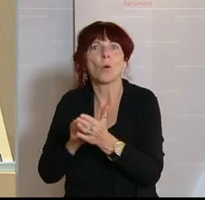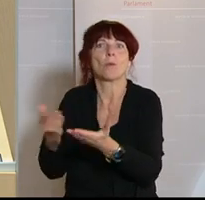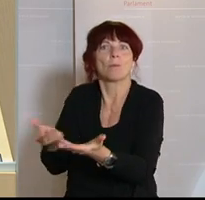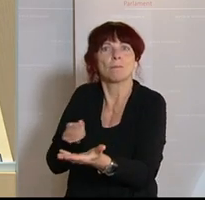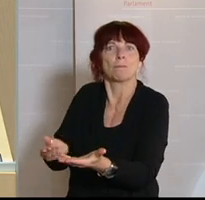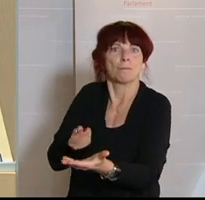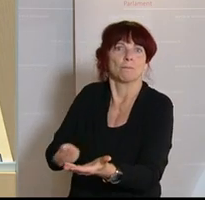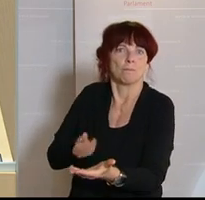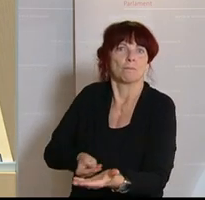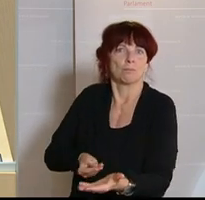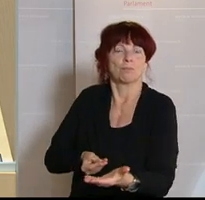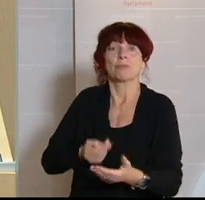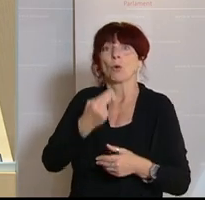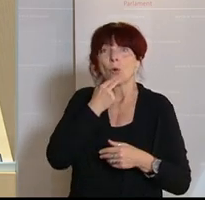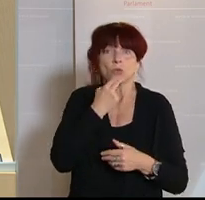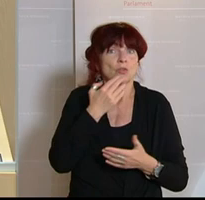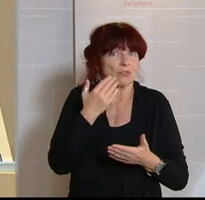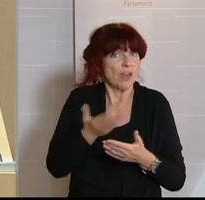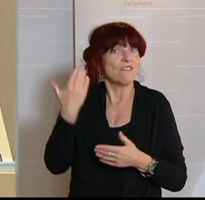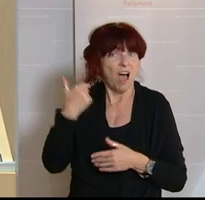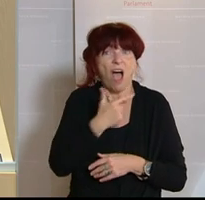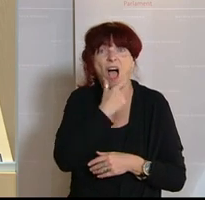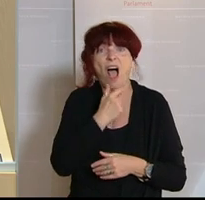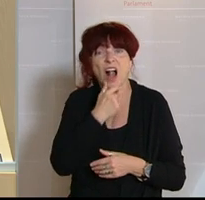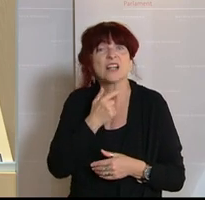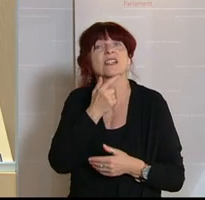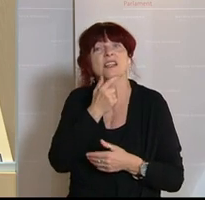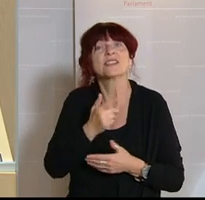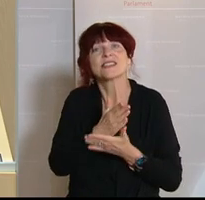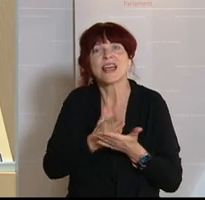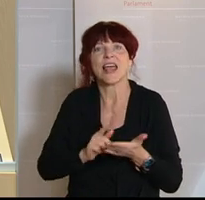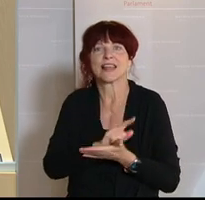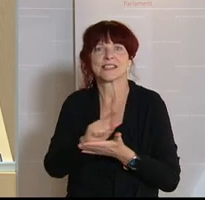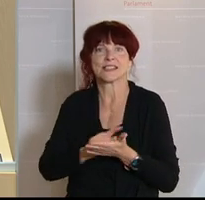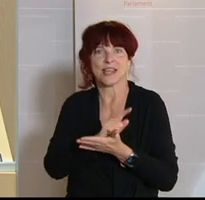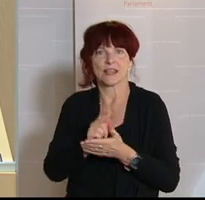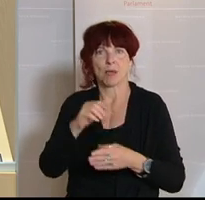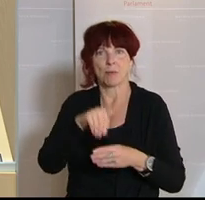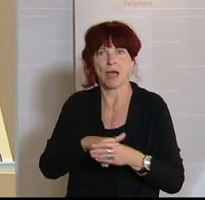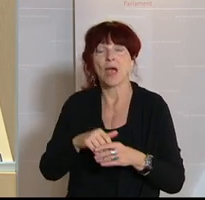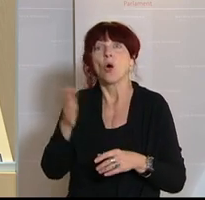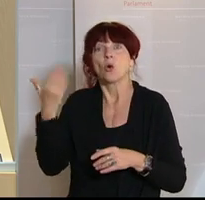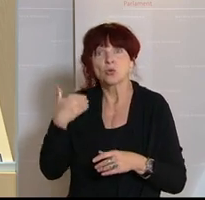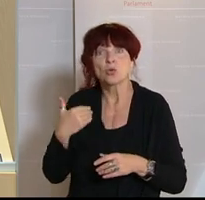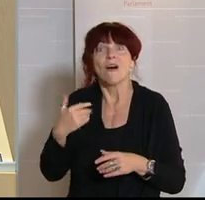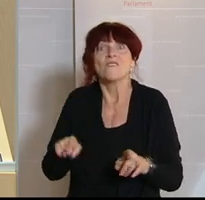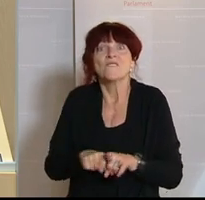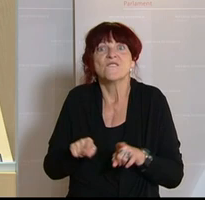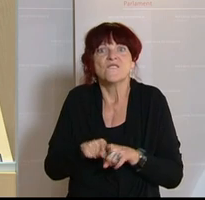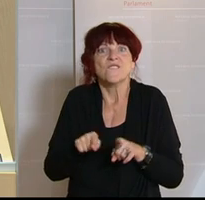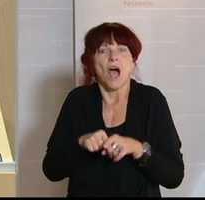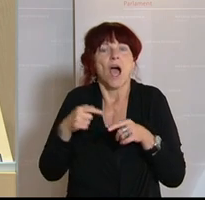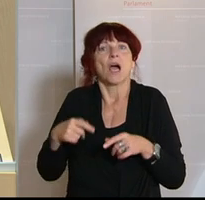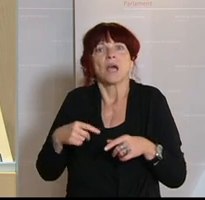und aufgrund der derzeitigen wirtschaftlichen Lage gekündigt oder aus systemrelevanten Gründen wieder voll zum Dienst herangezogen wurden,